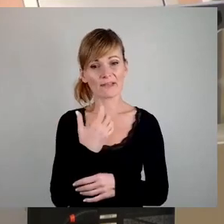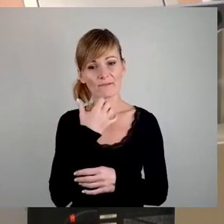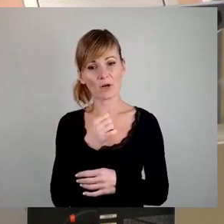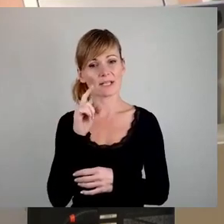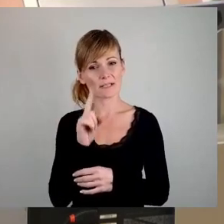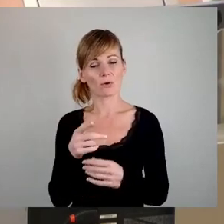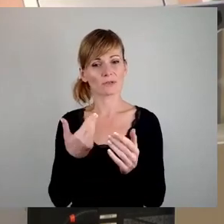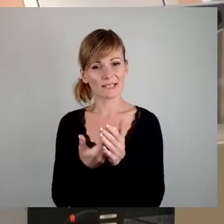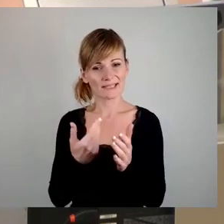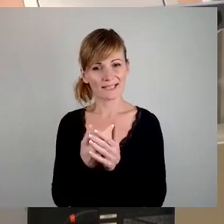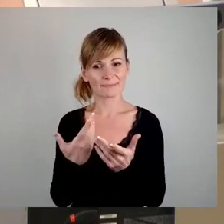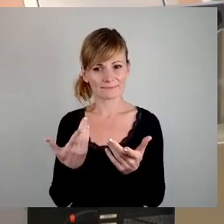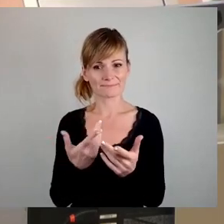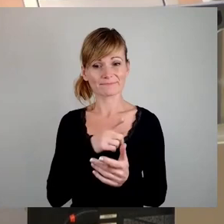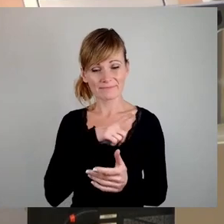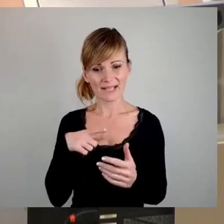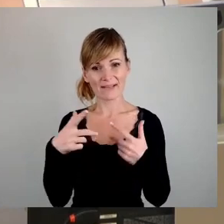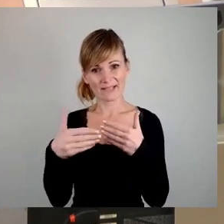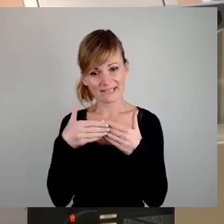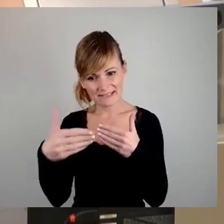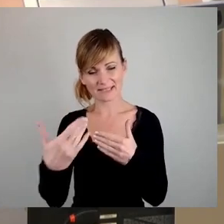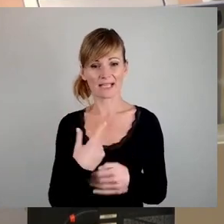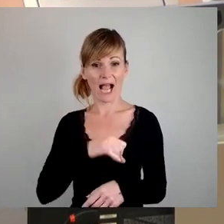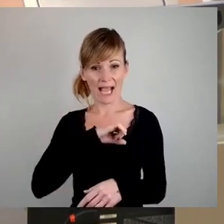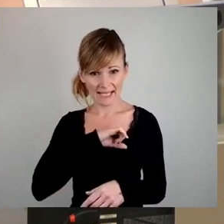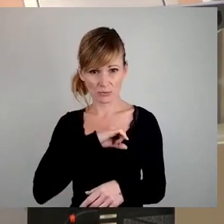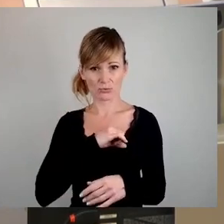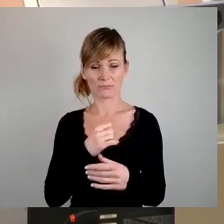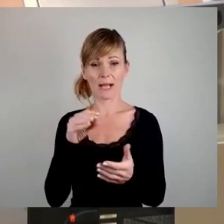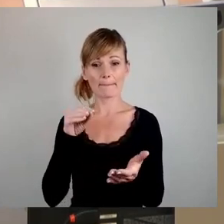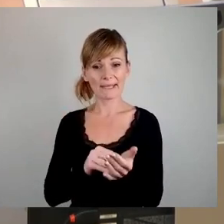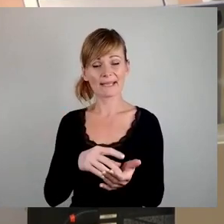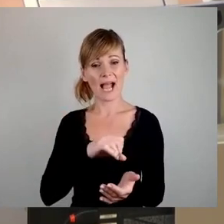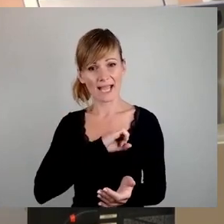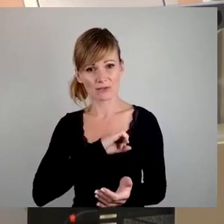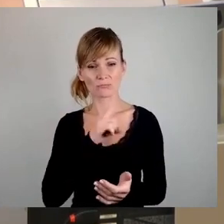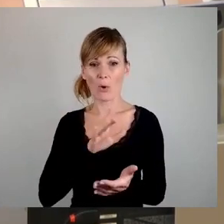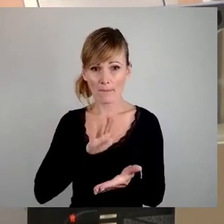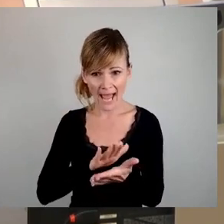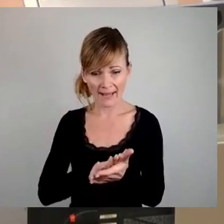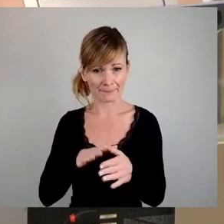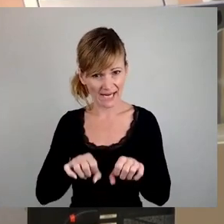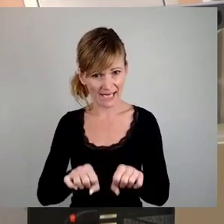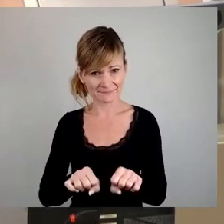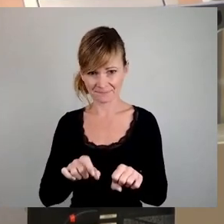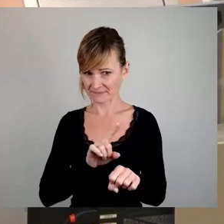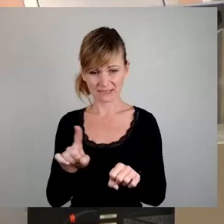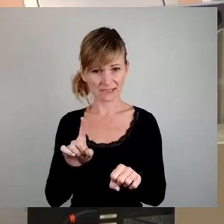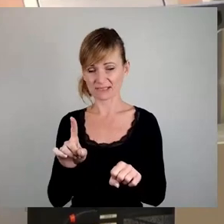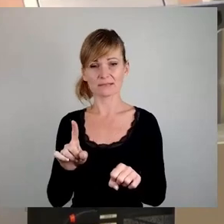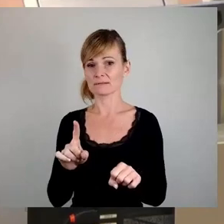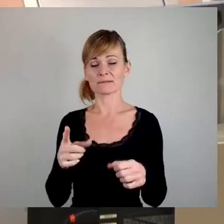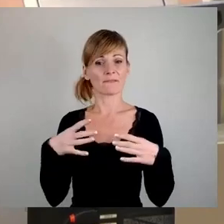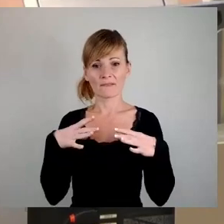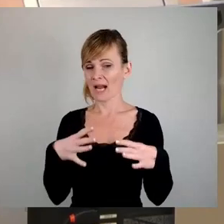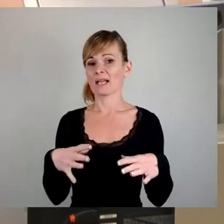eben langfristig Eigentum, Mietereigentum auch erhalten bleibt und eben nicht auf dem freien Spiel der